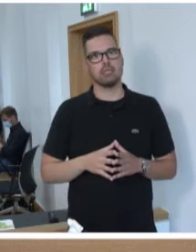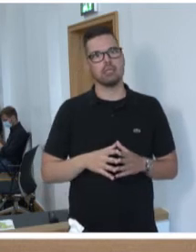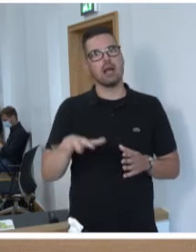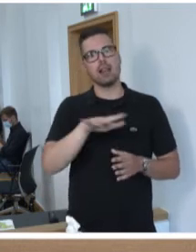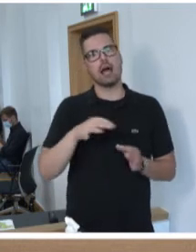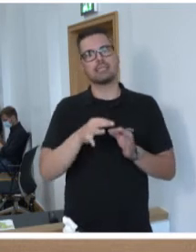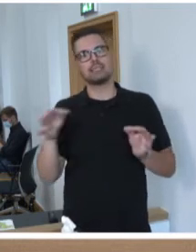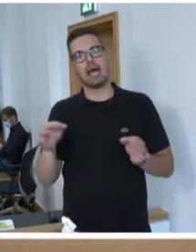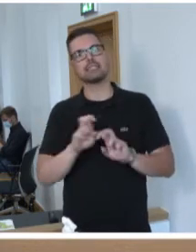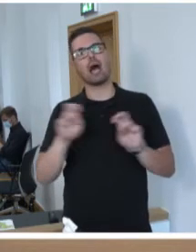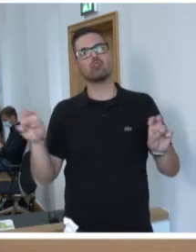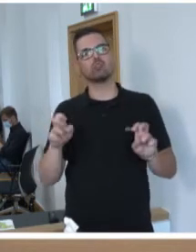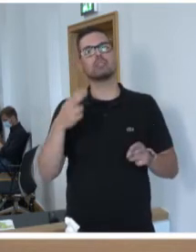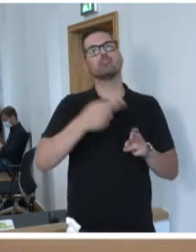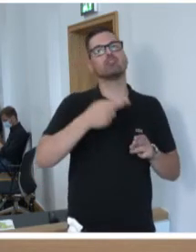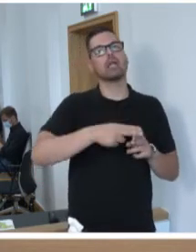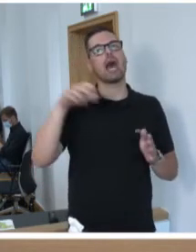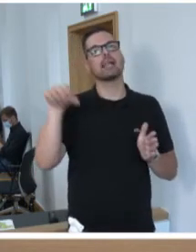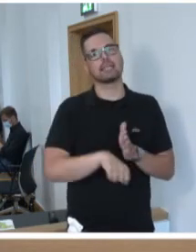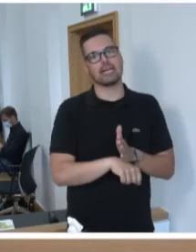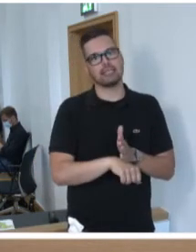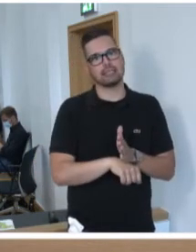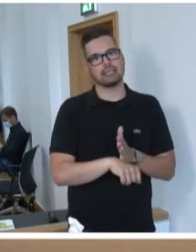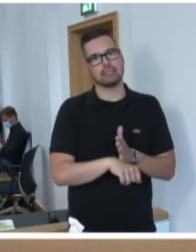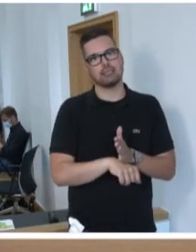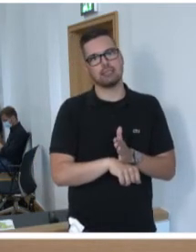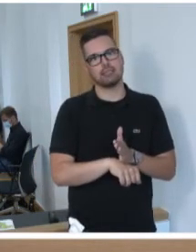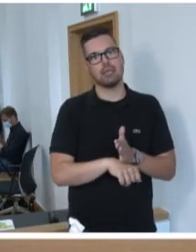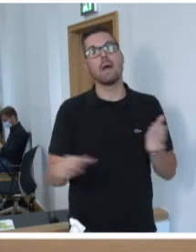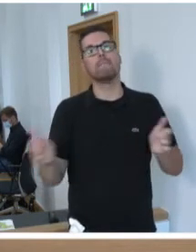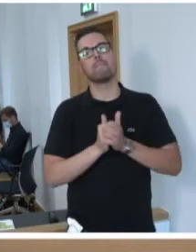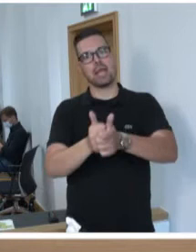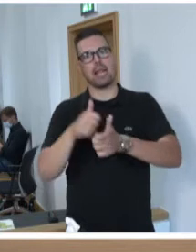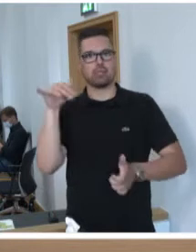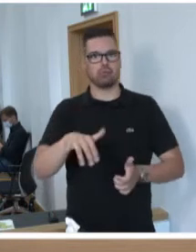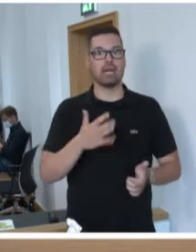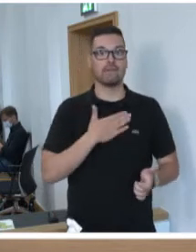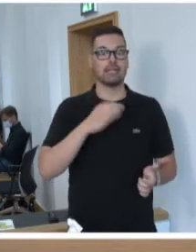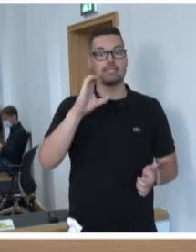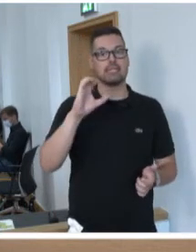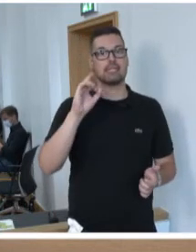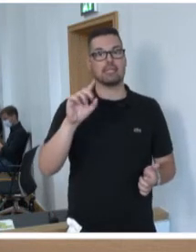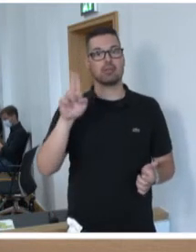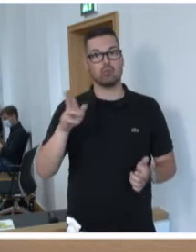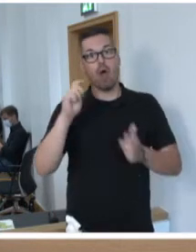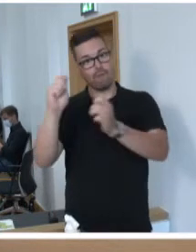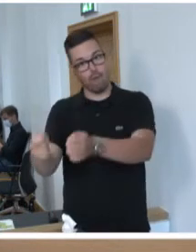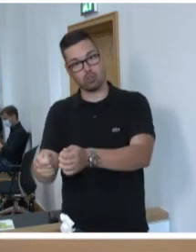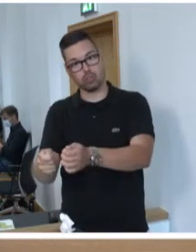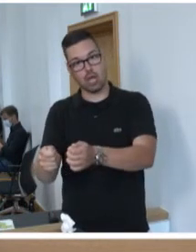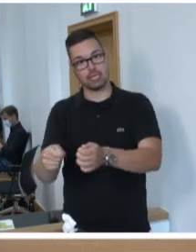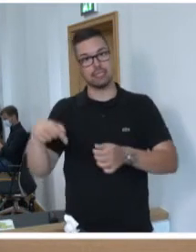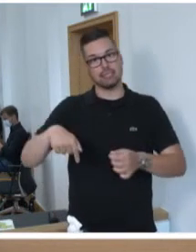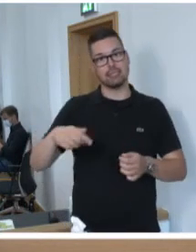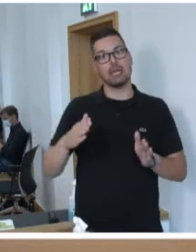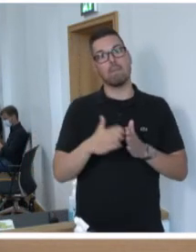Landtagsausschuss, der in der Stahlkrise eine parlamentarische Begleitung wahrgenommen hatte. Wir als CDU-Fraktion, wir schlagen vor, dass wir hier im